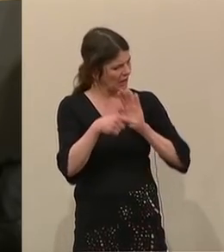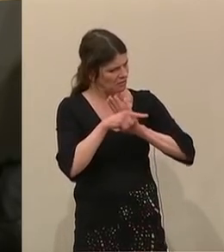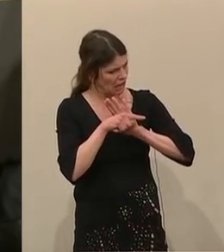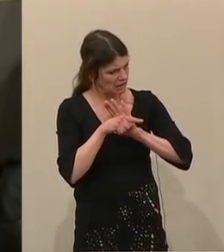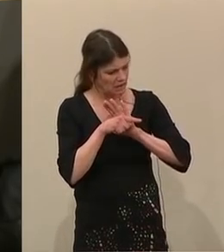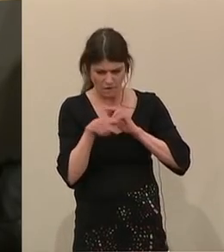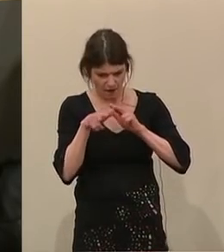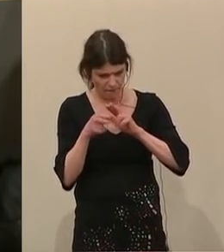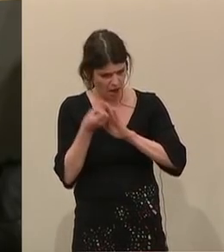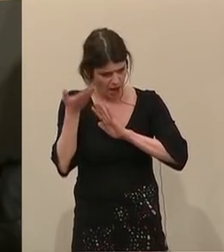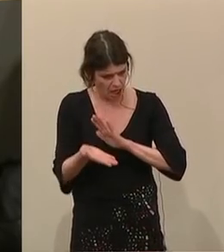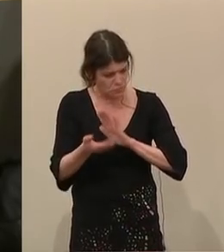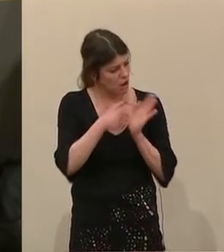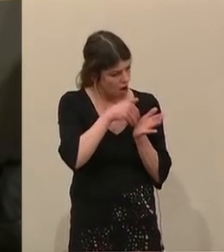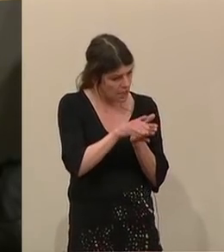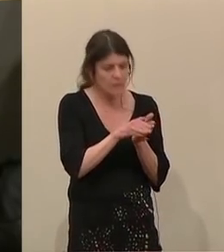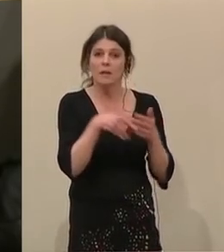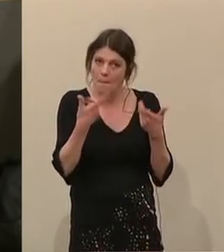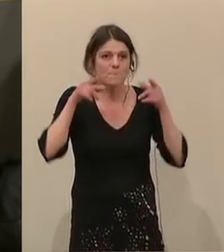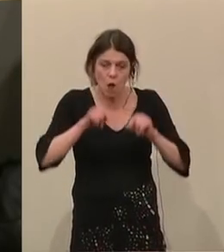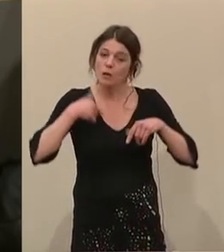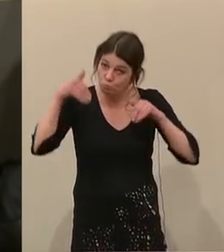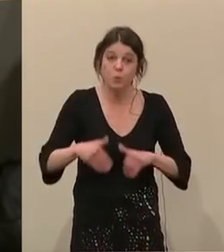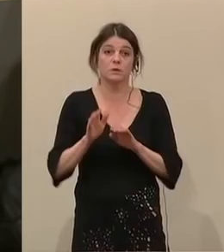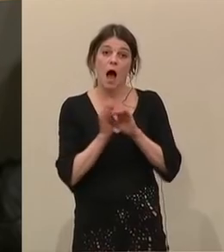Verfahrensergebnissen kommt, auch konsequent abschiebt.